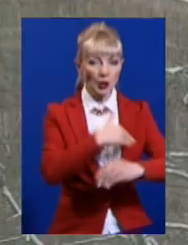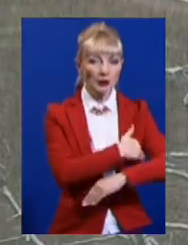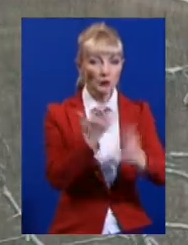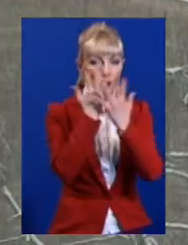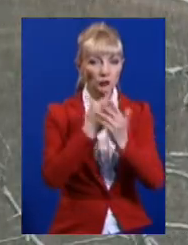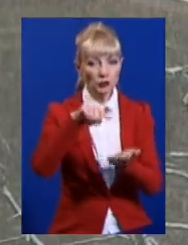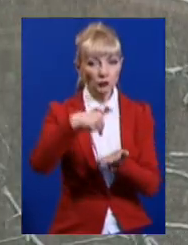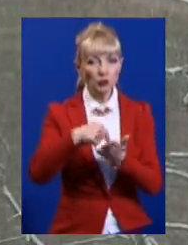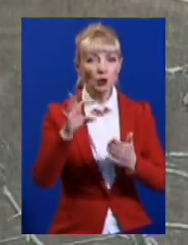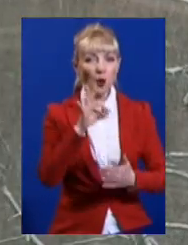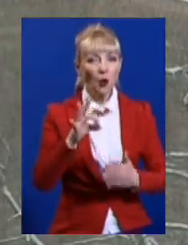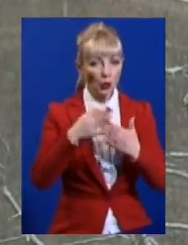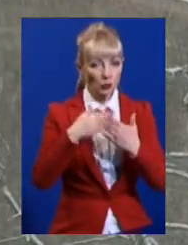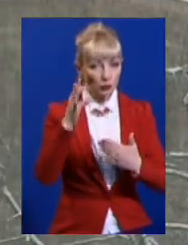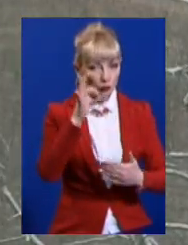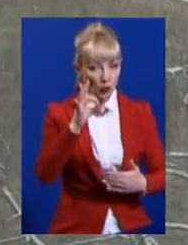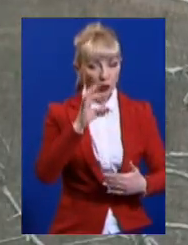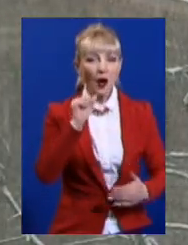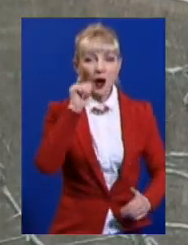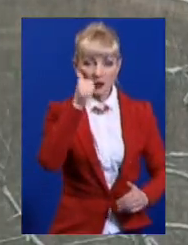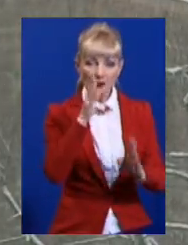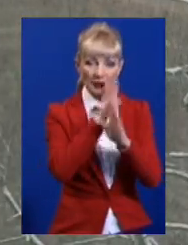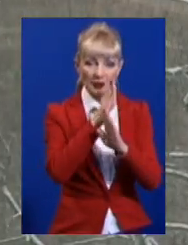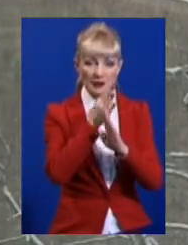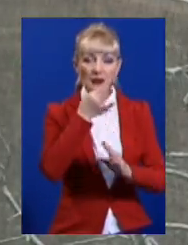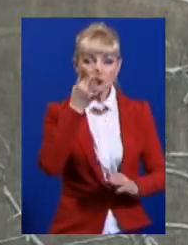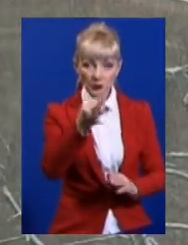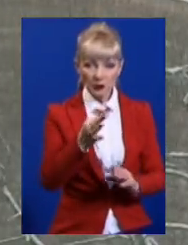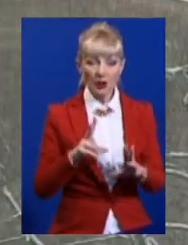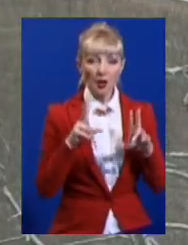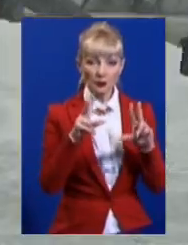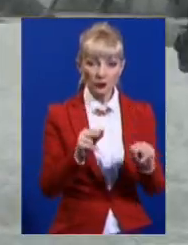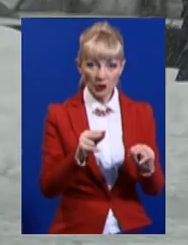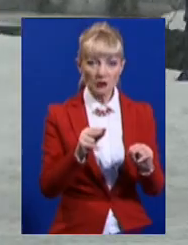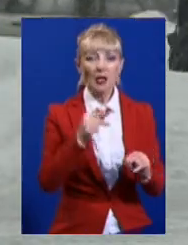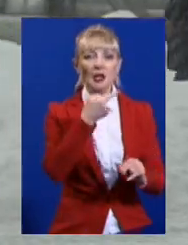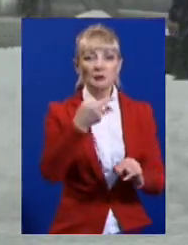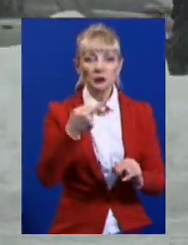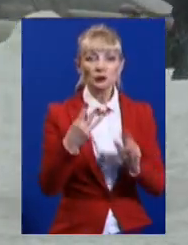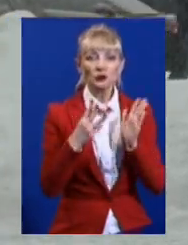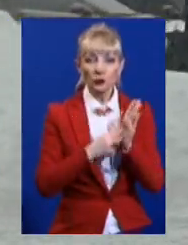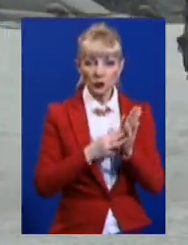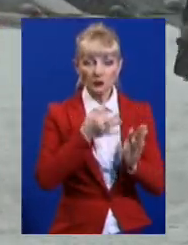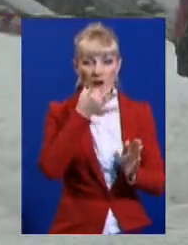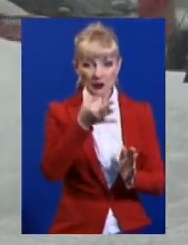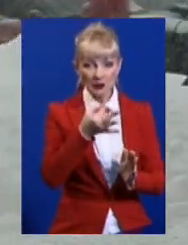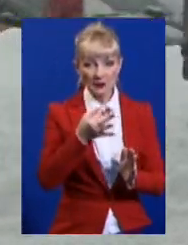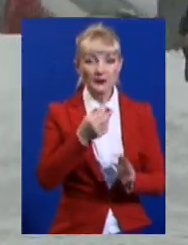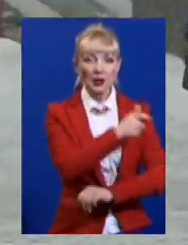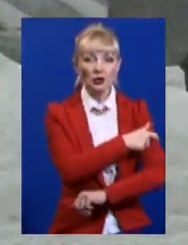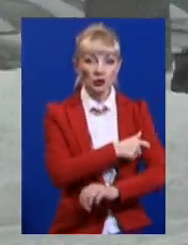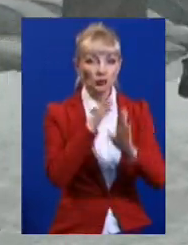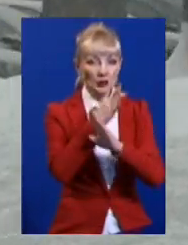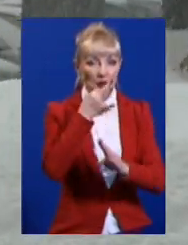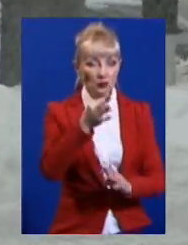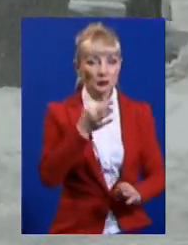вночі у місті буде близько нуля, а завтра в день стовпчики термометрів опустяться до восьми морозу, розповіла черговий синоптик